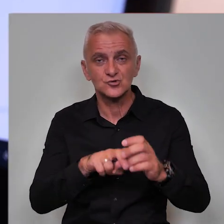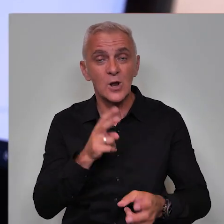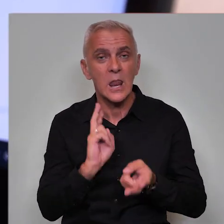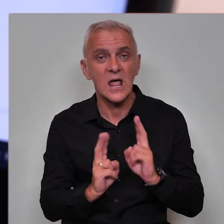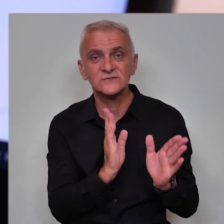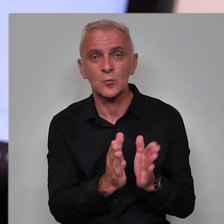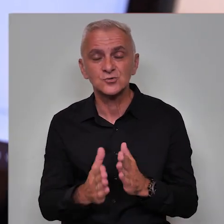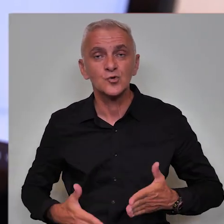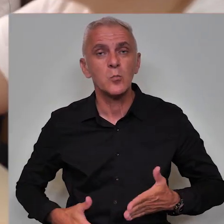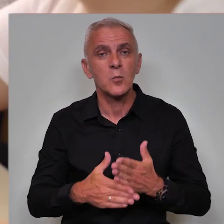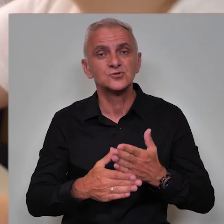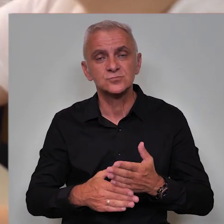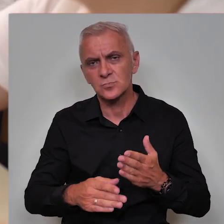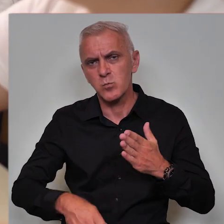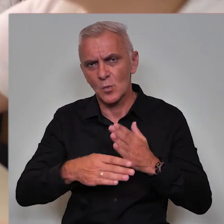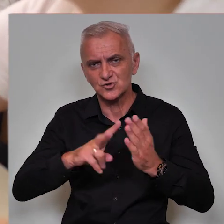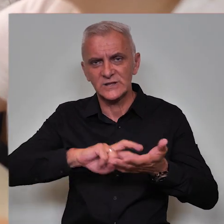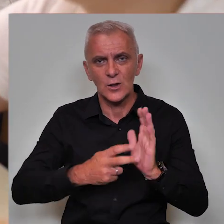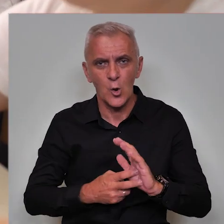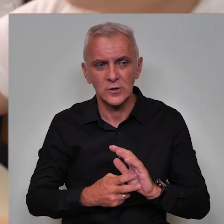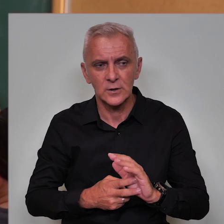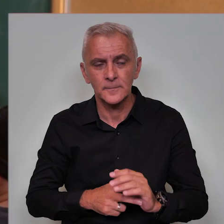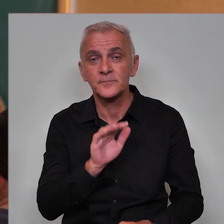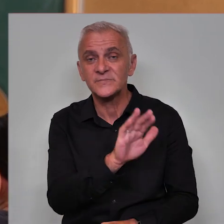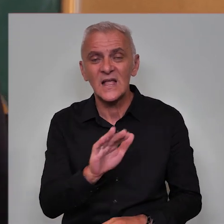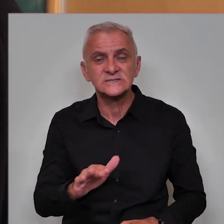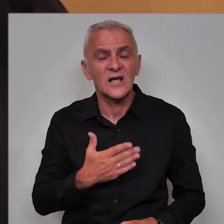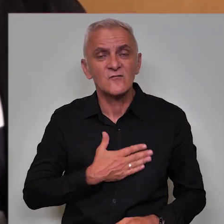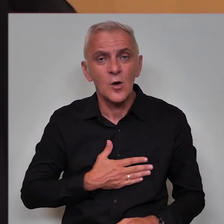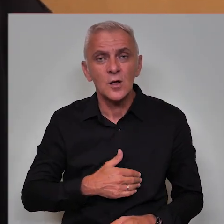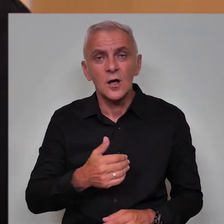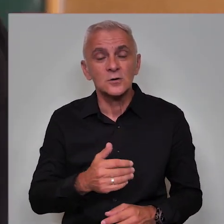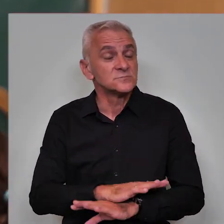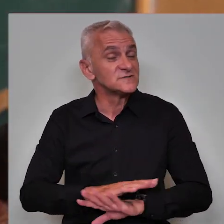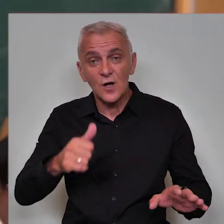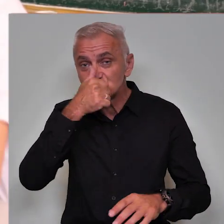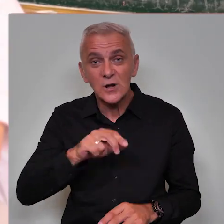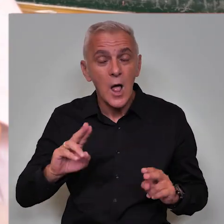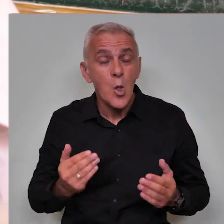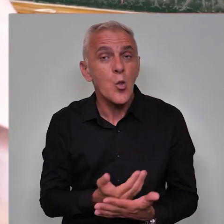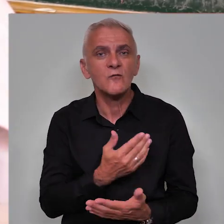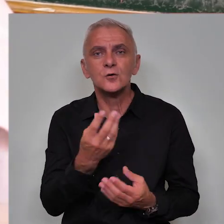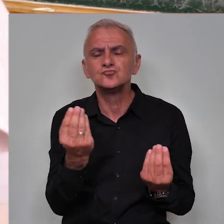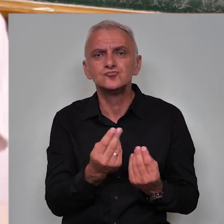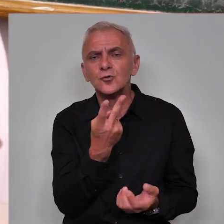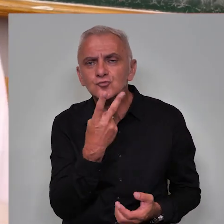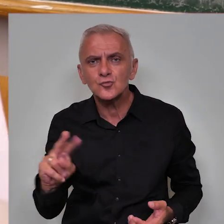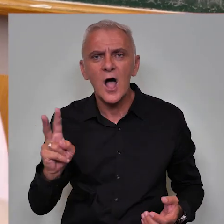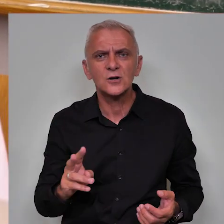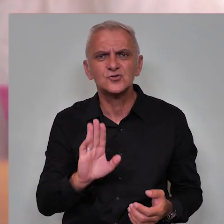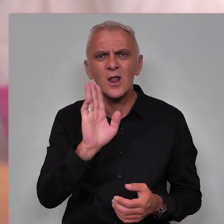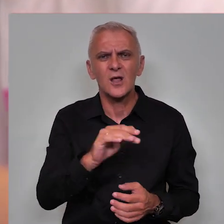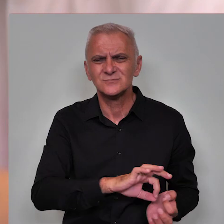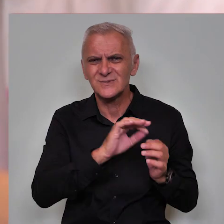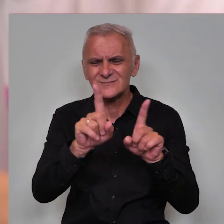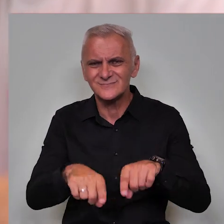učešće u nastavnom procesu s pomoć asistivnih tehnologija. Djeca voli sve što im je novo, sve što im je onako drugačije od onog